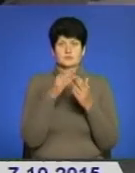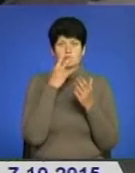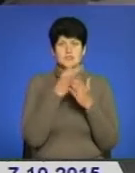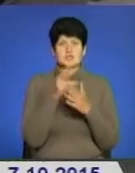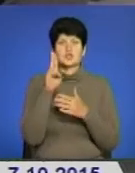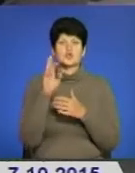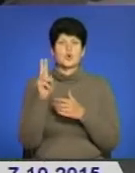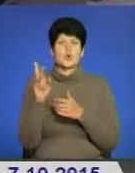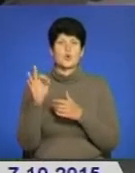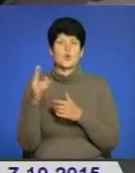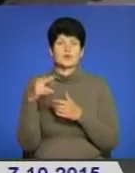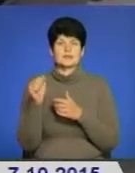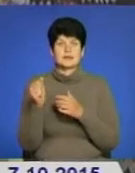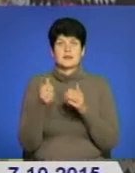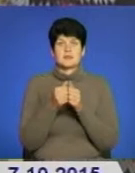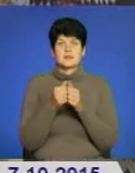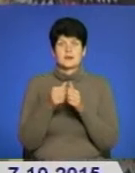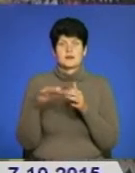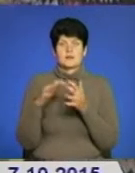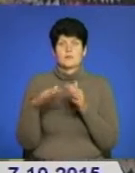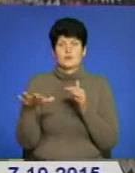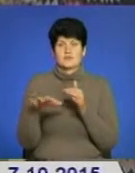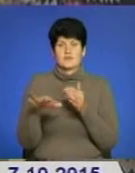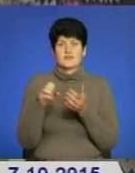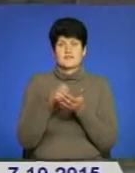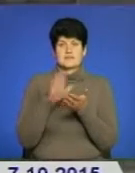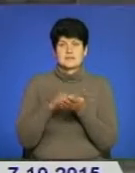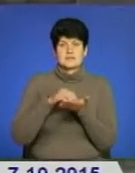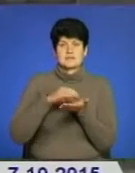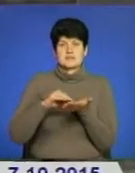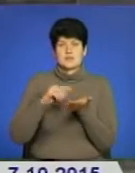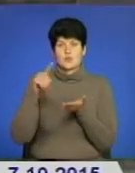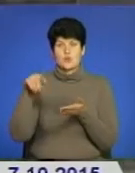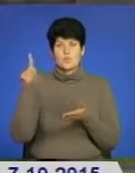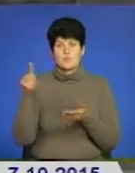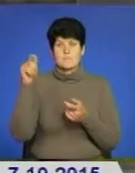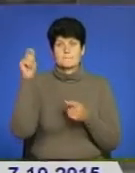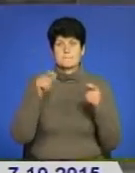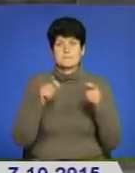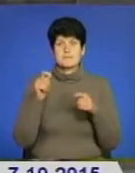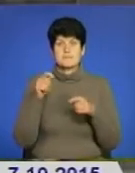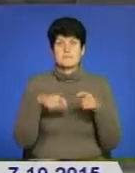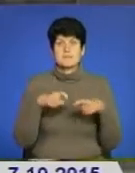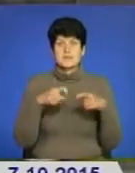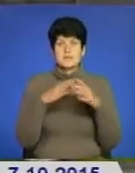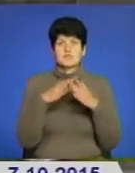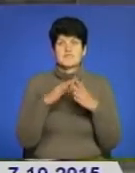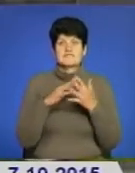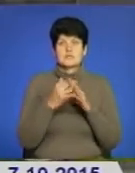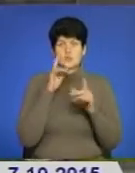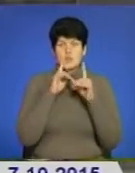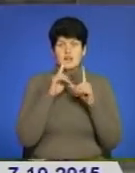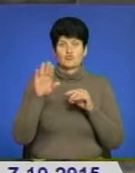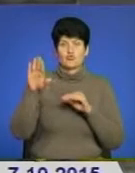«Шкода». Неподалік подвір'я односельчанки. І встигли записати номер. Прибігли сусіди до нас в сільську раду. Ми